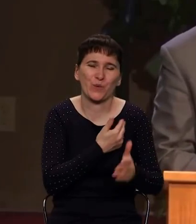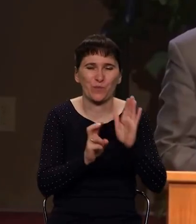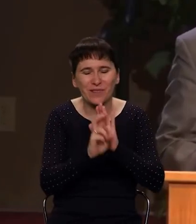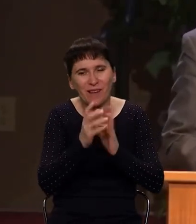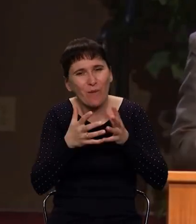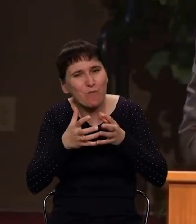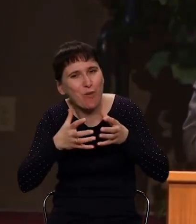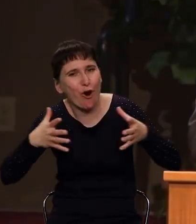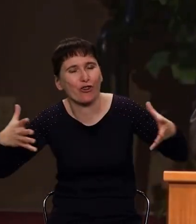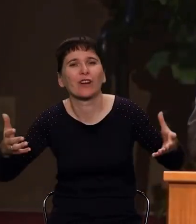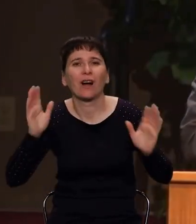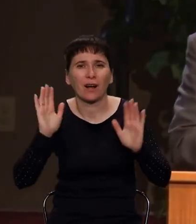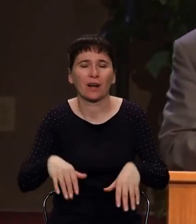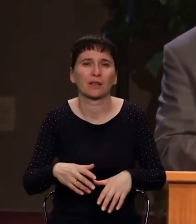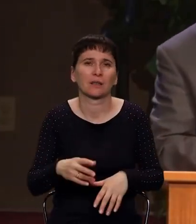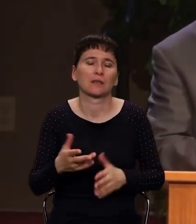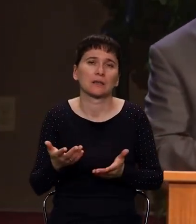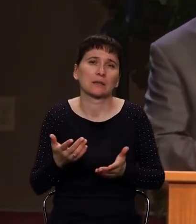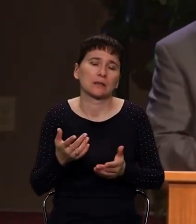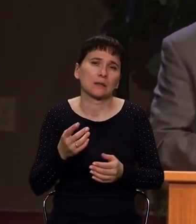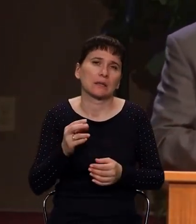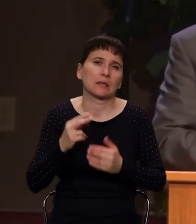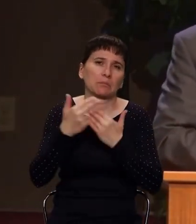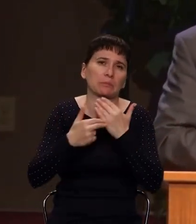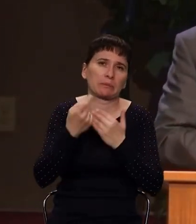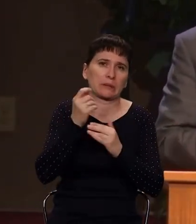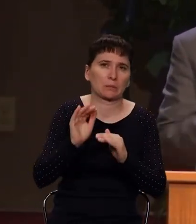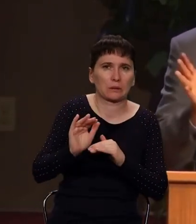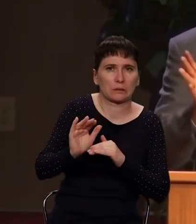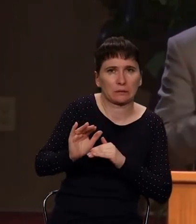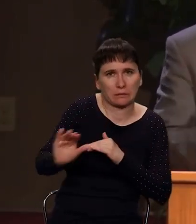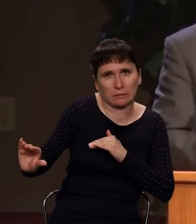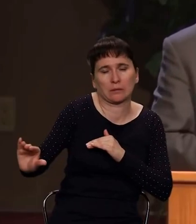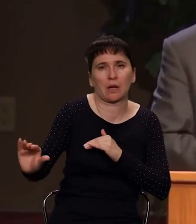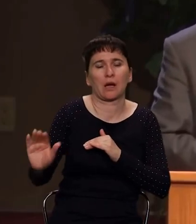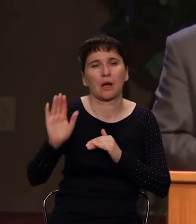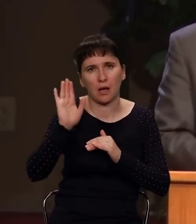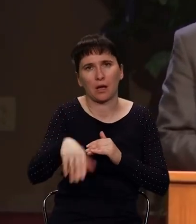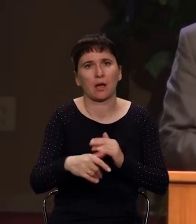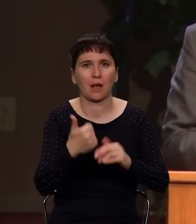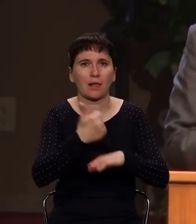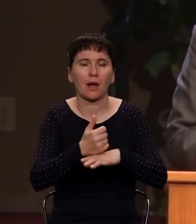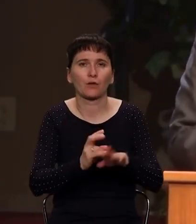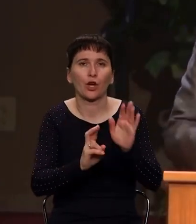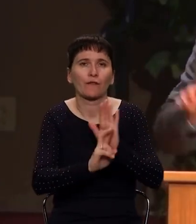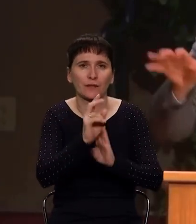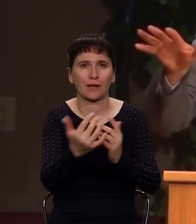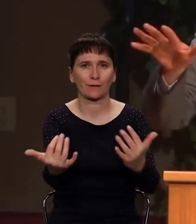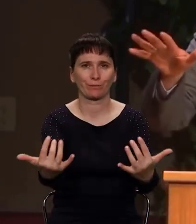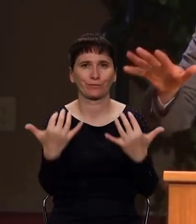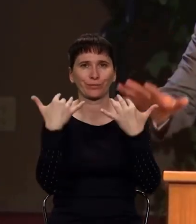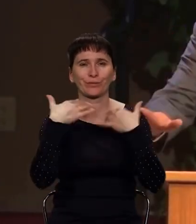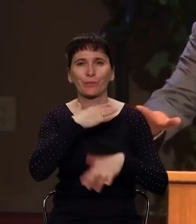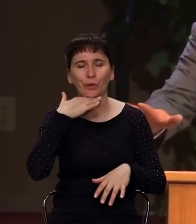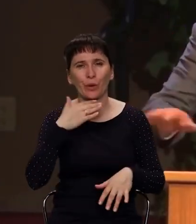Это нужно просто иногда пожертвовать библейскими принципами. И люди пойдут в церковь. Нужно